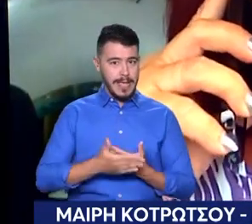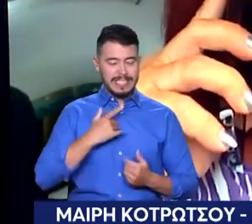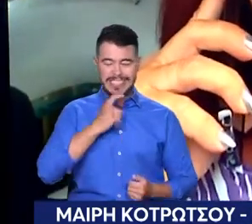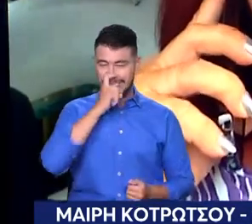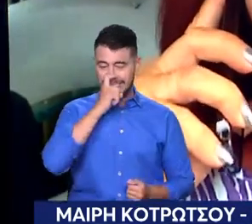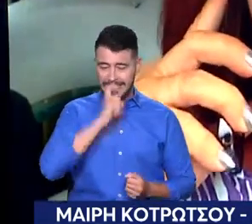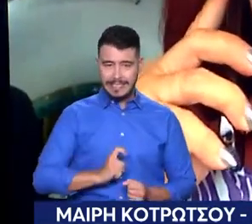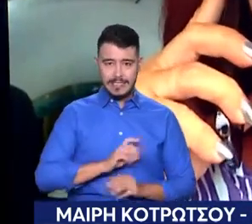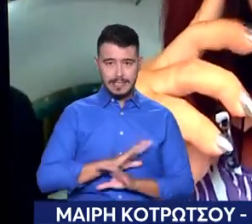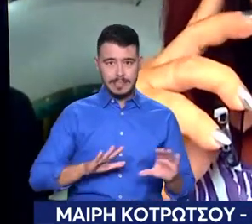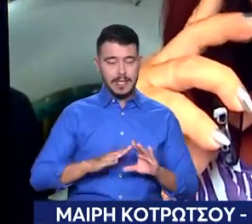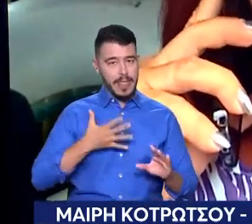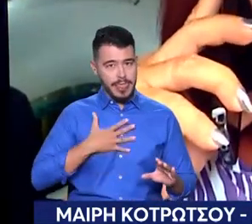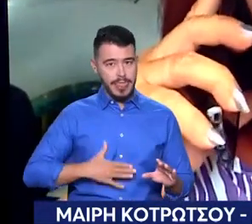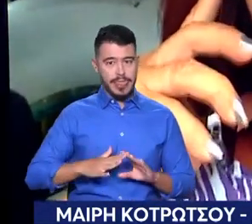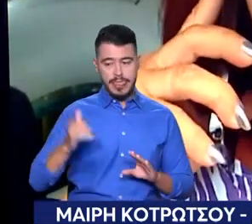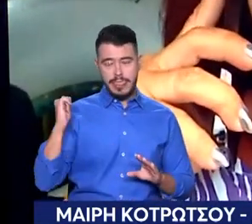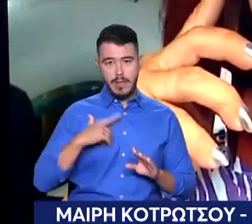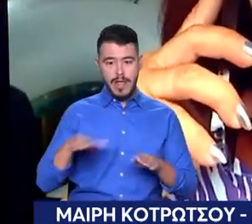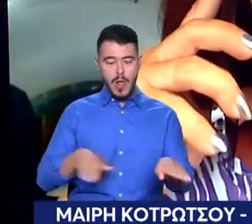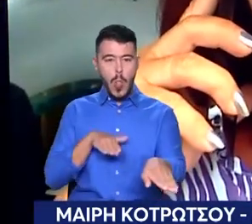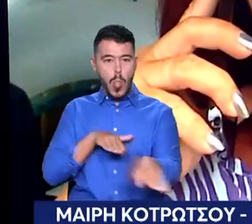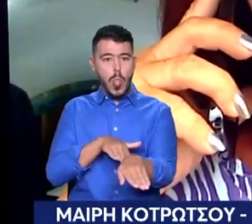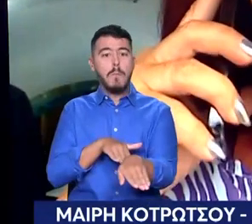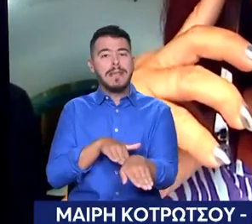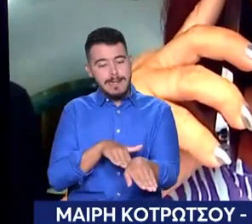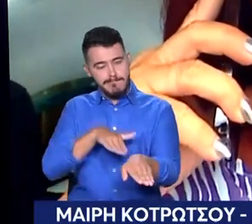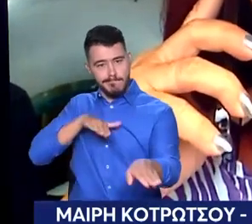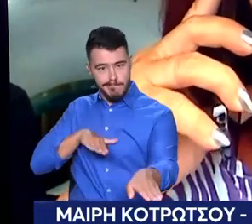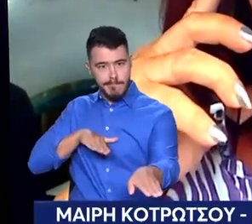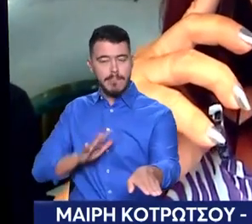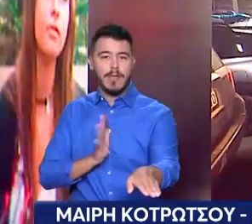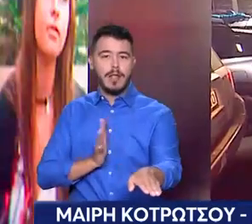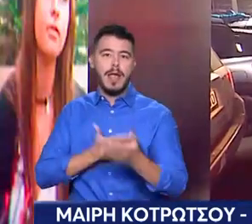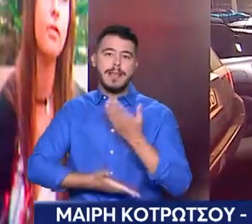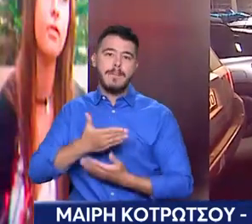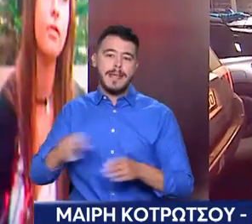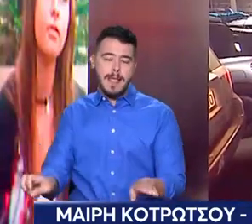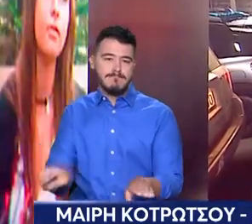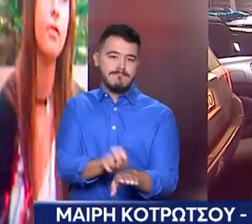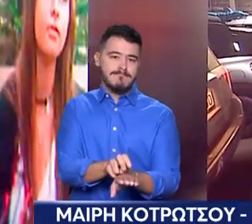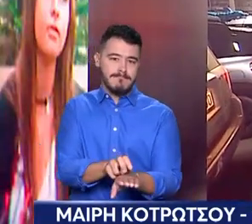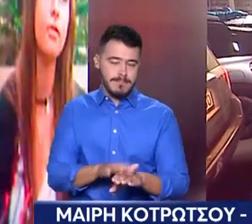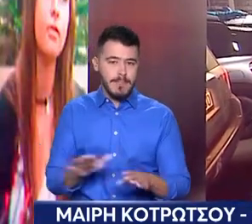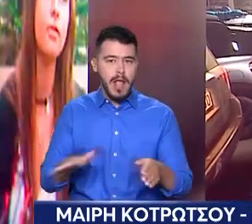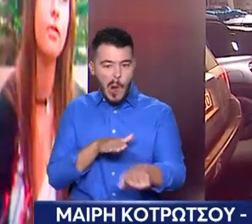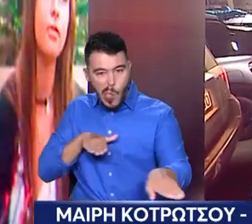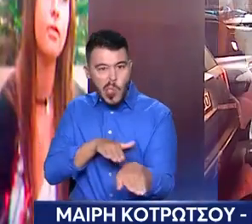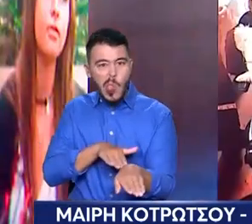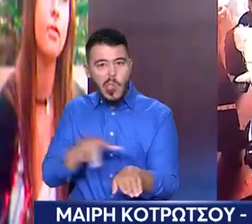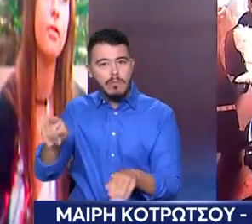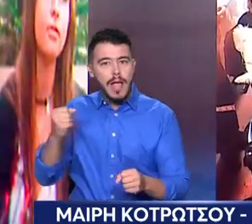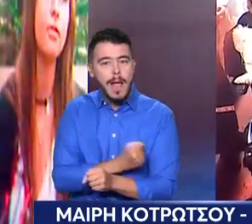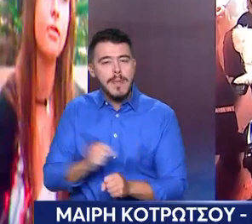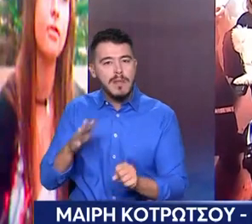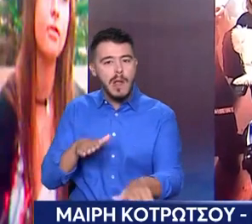παινοβγεί το αμαία, το στριμώξανε. Το στριμώξαν όχι μόνο, το βάλανε και άκρη άκρη. Μας κατεβάθανε λοιπόν